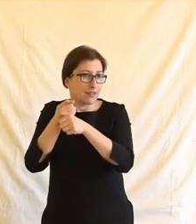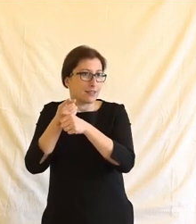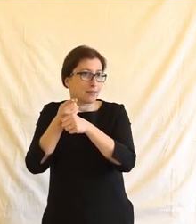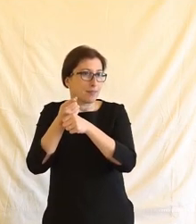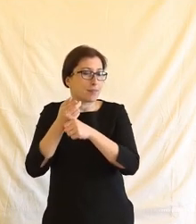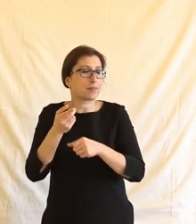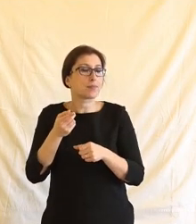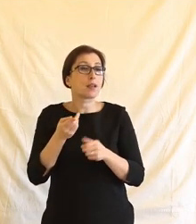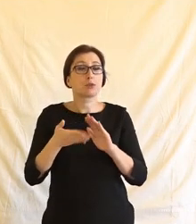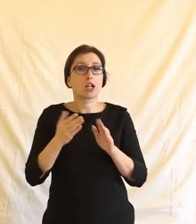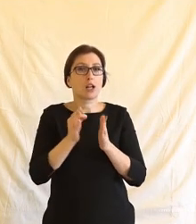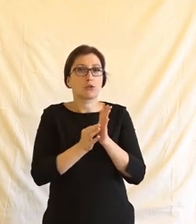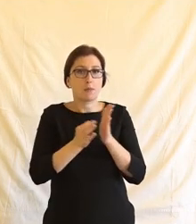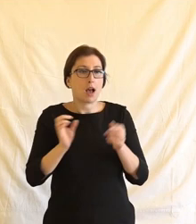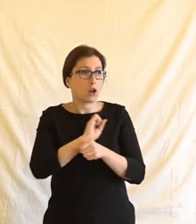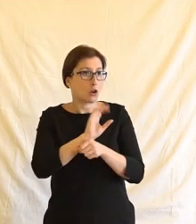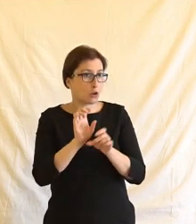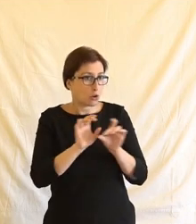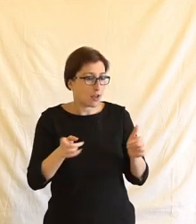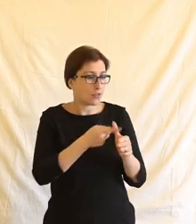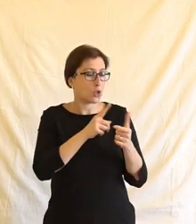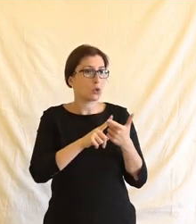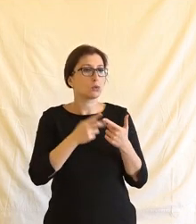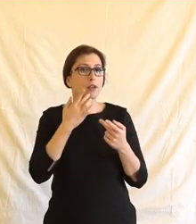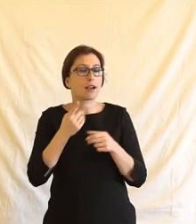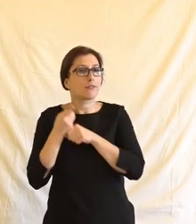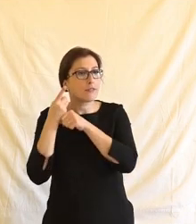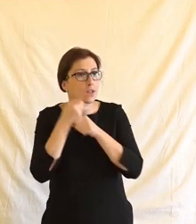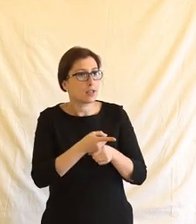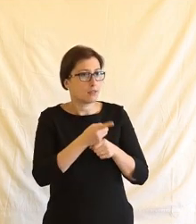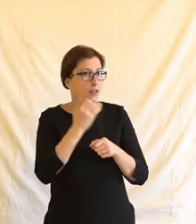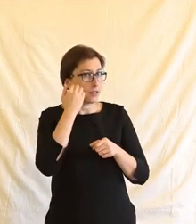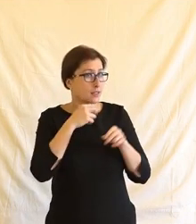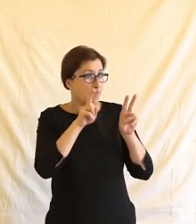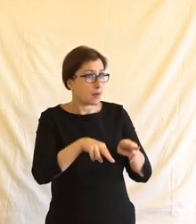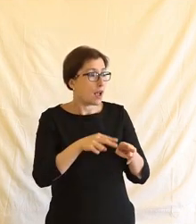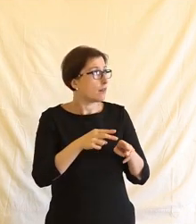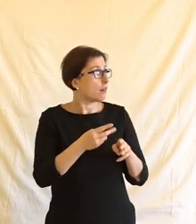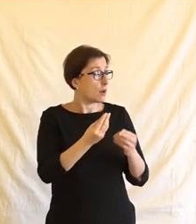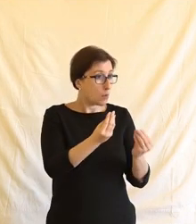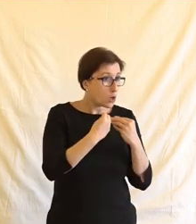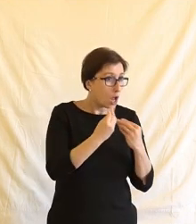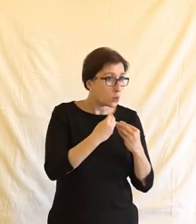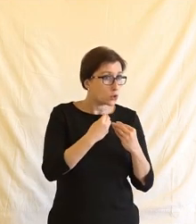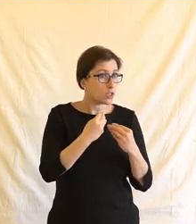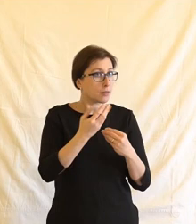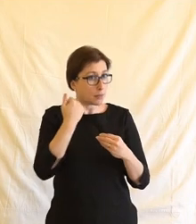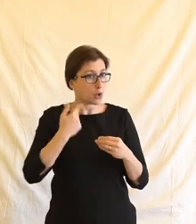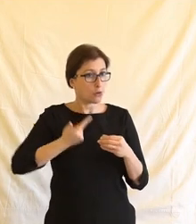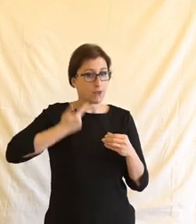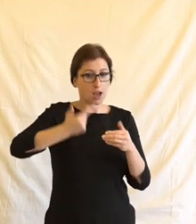Mluvili jsme o době covidu, o rizicích, o dopadech na lidská práva, jak jsme se ponaučili, nebo spíš neponaučili